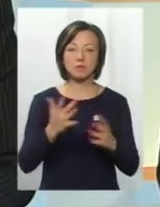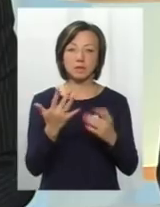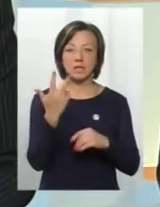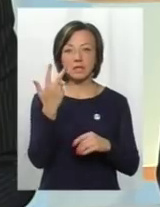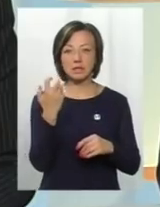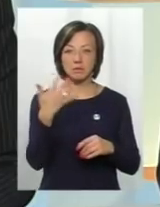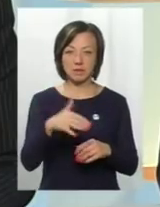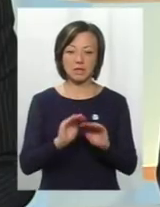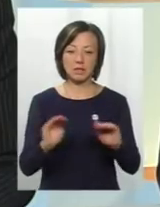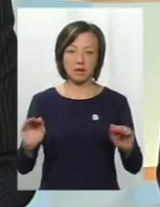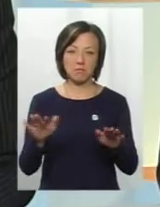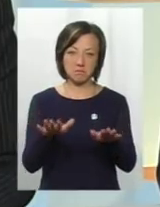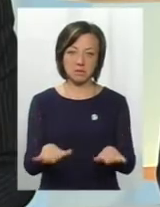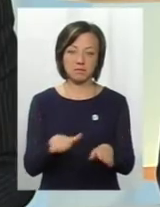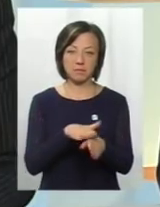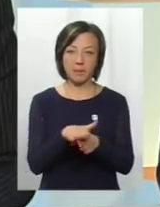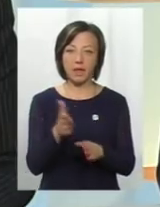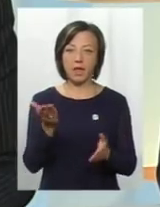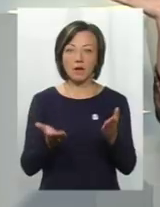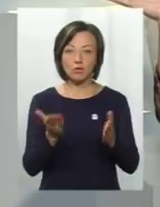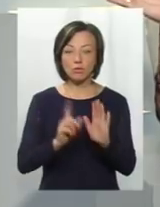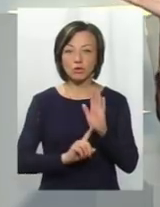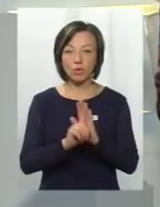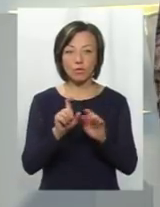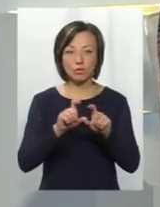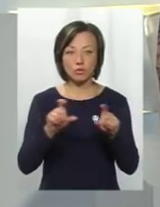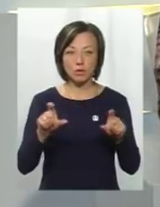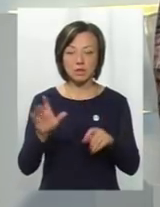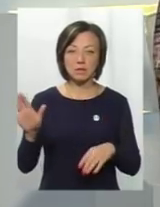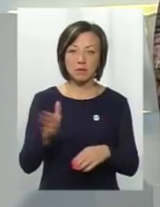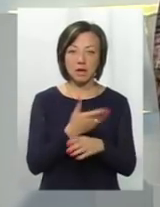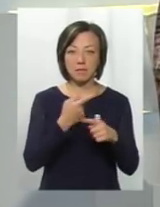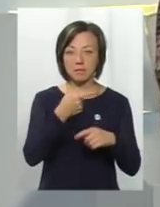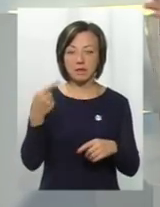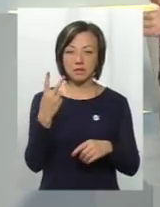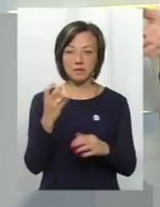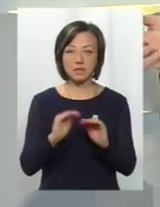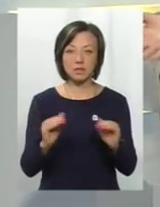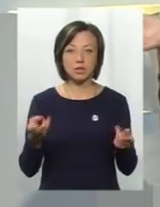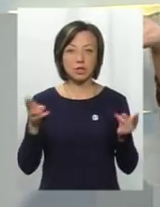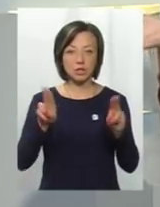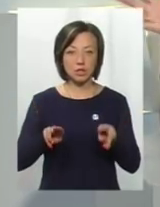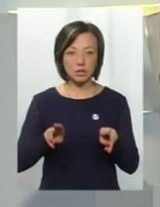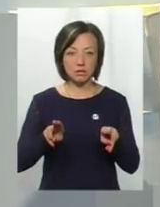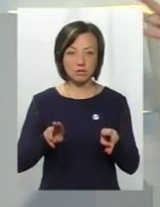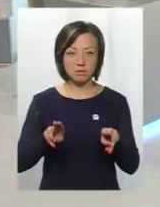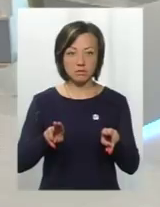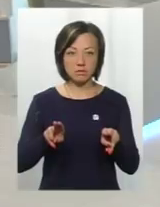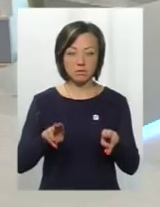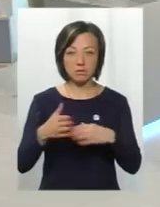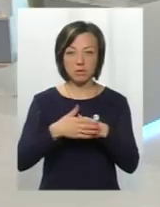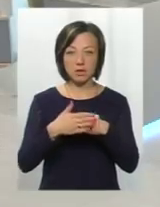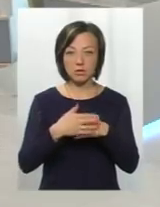350 учнів. Тобто, якщо початкову школу забираємо, це мінус 200 учнів, залишається, ну, теж там